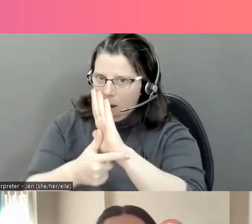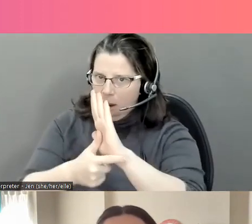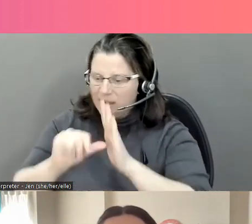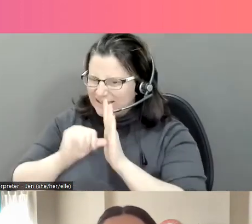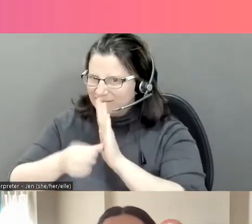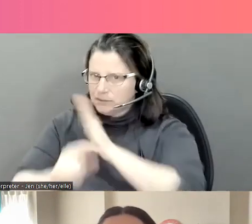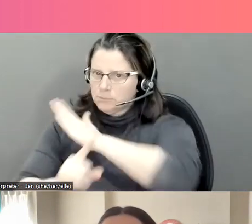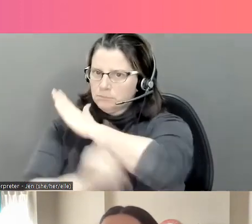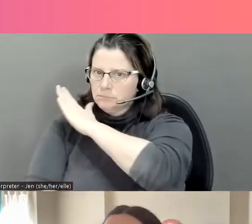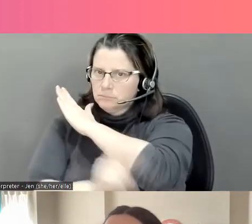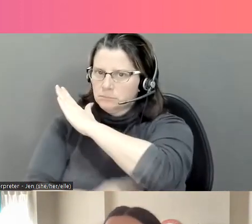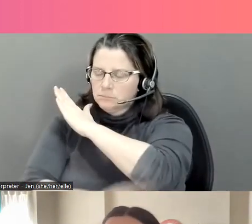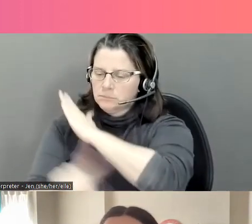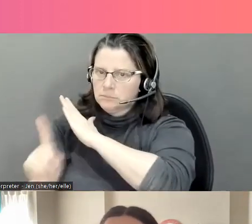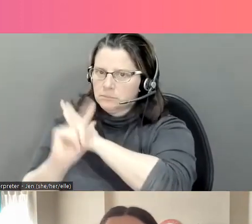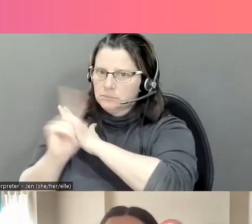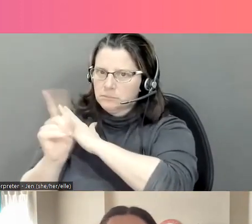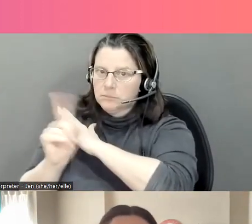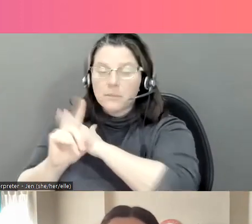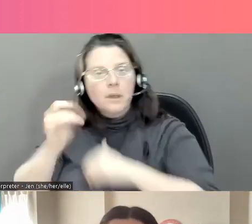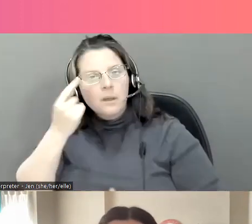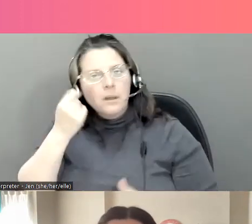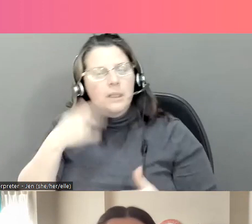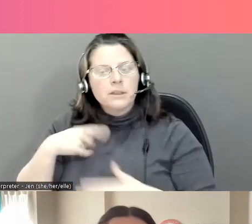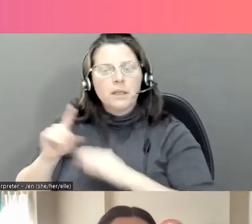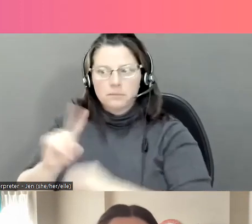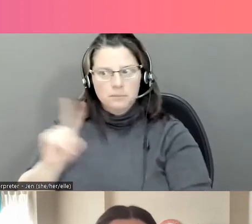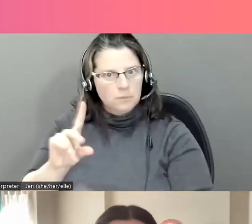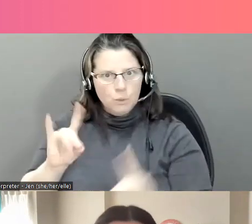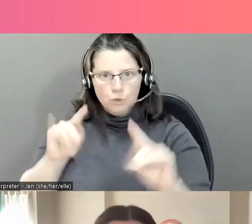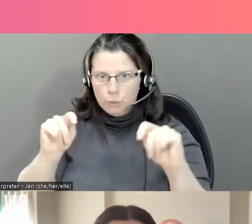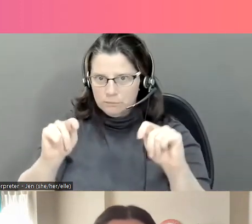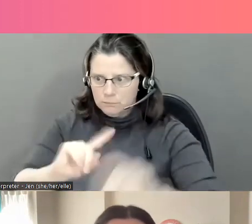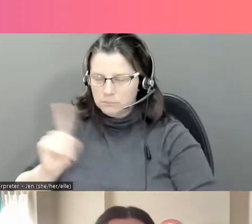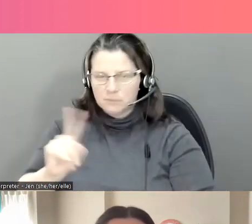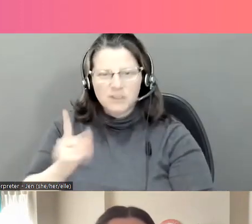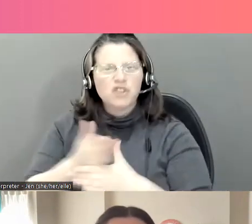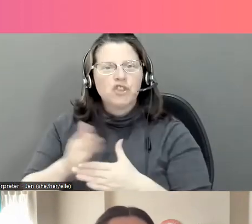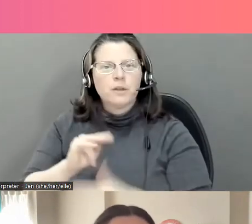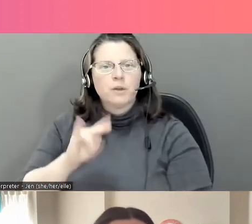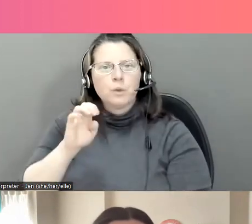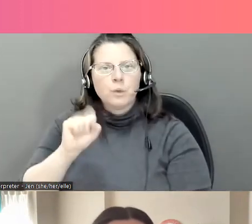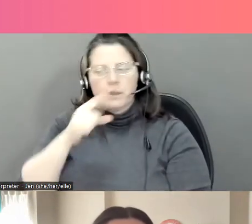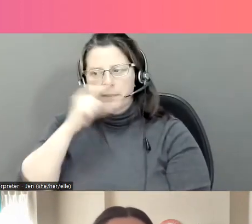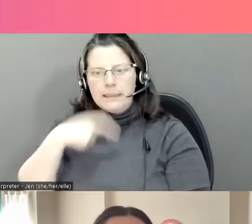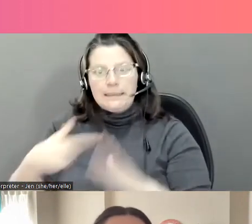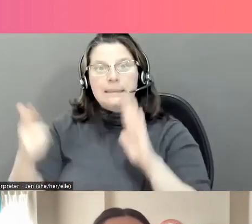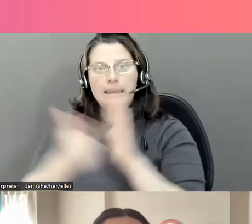concentrer seulement sur la punition et le droit, mais plutôt les raisons derrière cette réflexion.